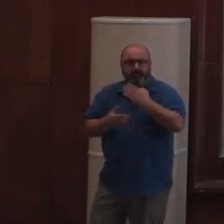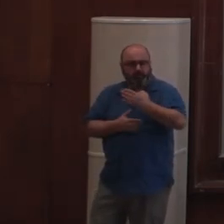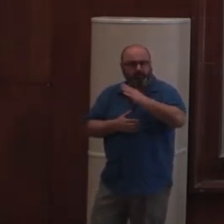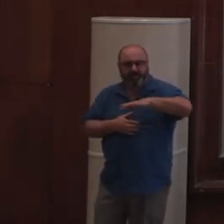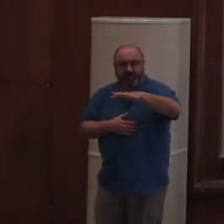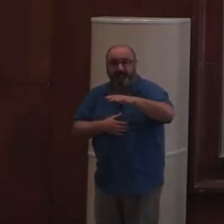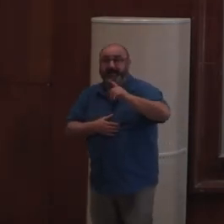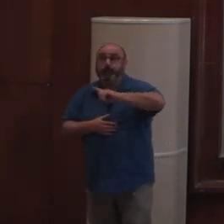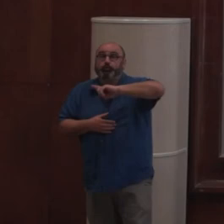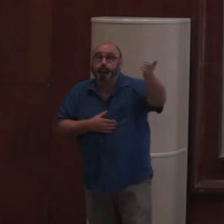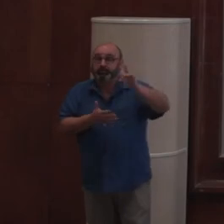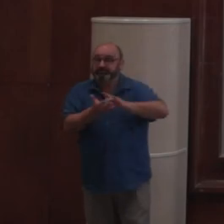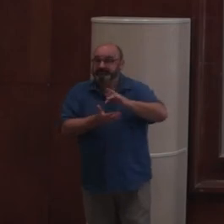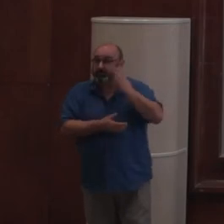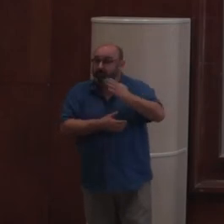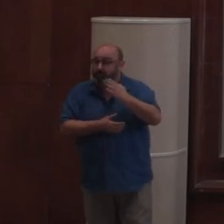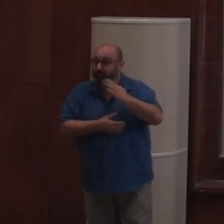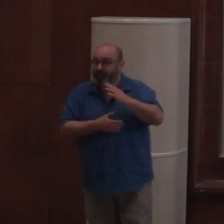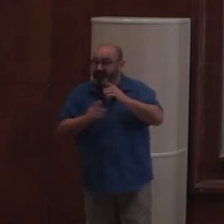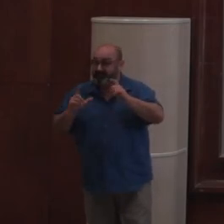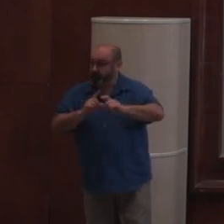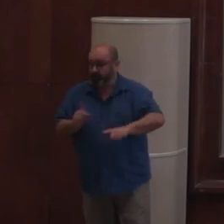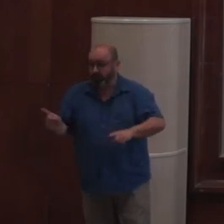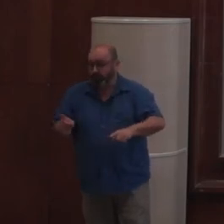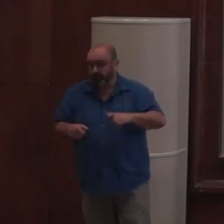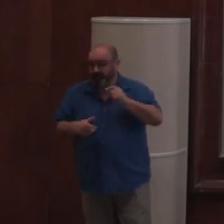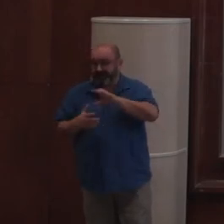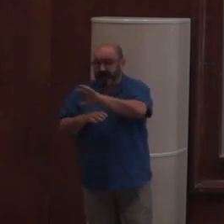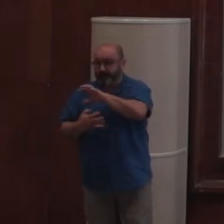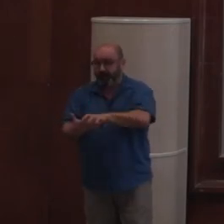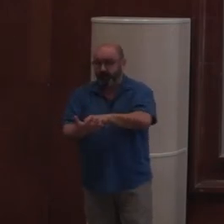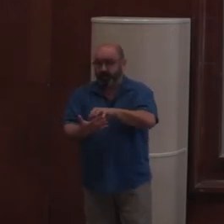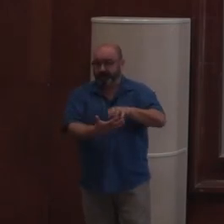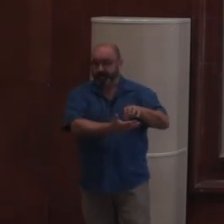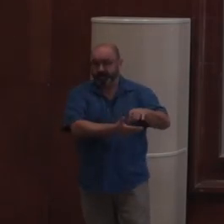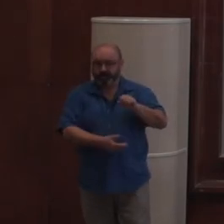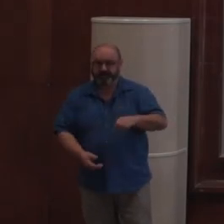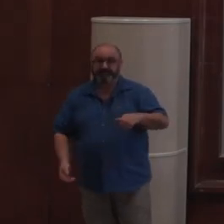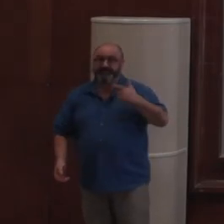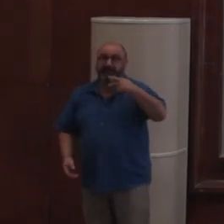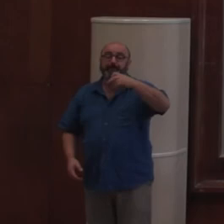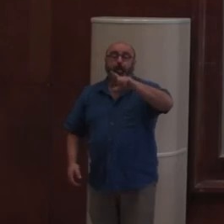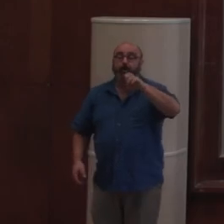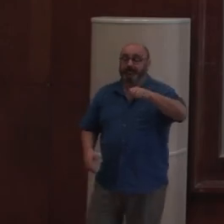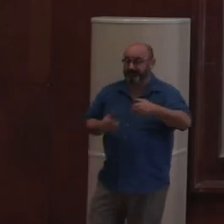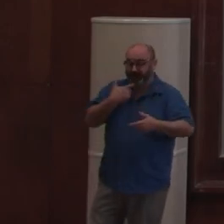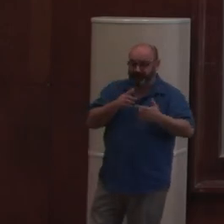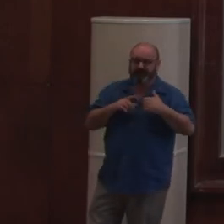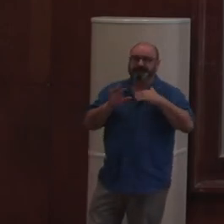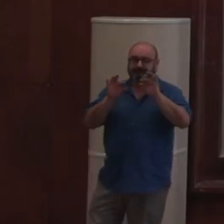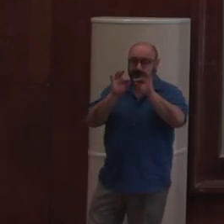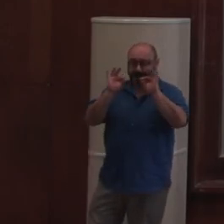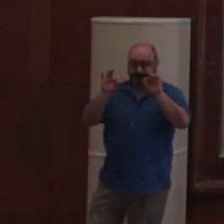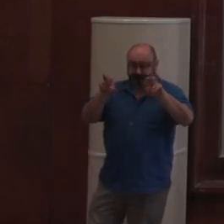puis, tous les sites n pas besoin de galerie photo. Donc, c'est forcément un module qui est pluggable. La façon dont ça marche dans Plone, on déclare simplement le nom du module qu'on